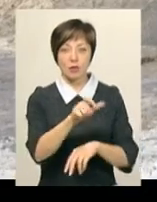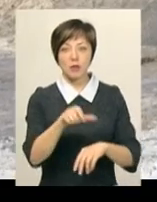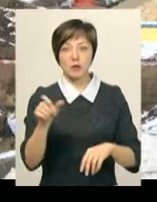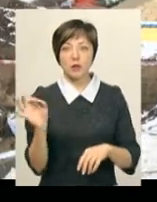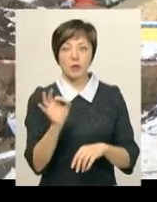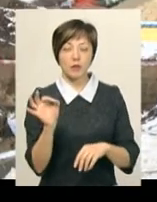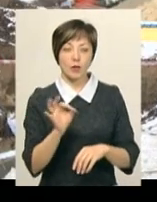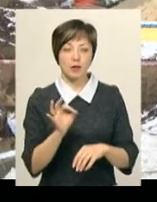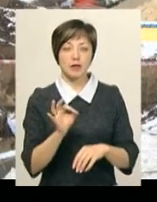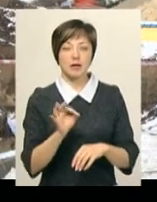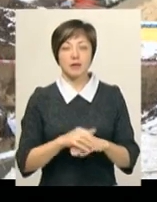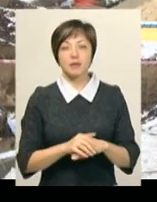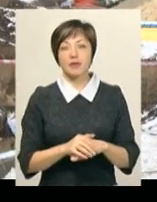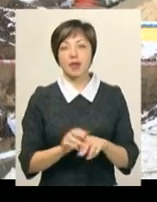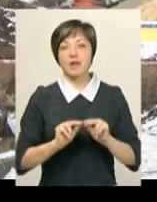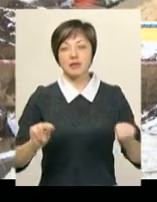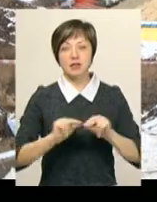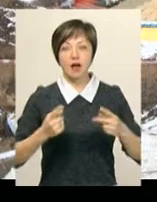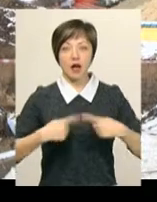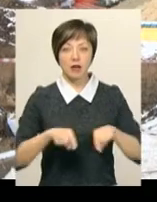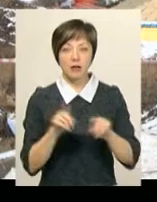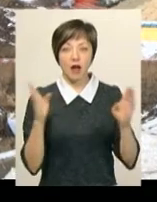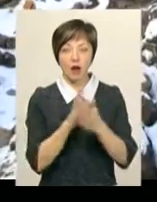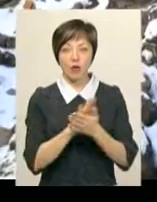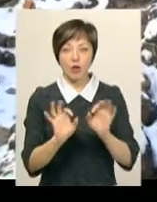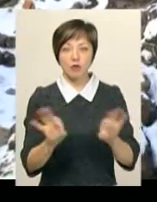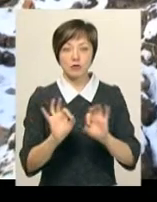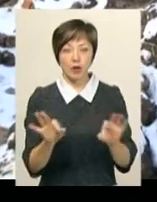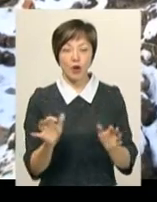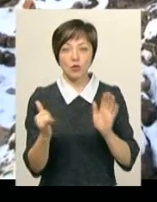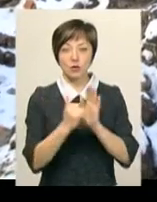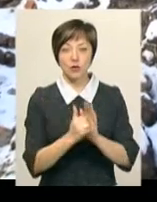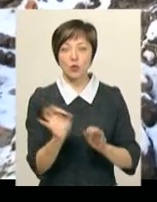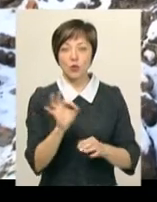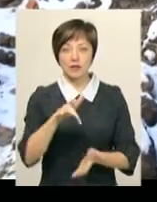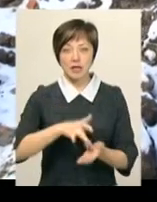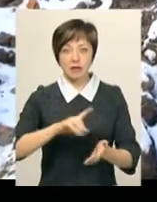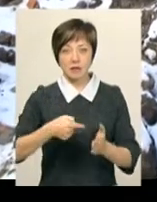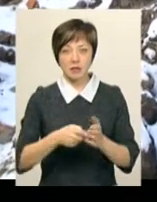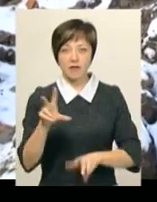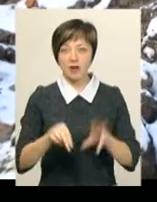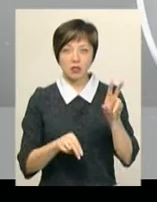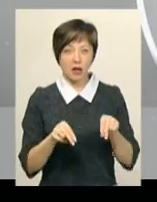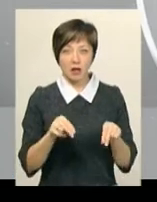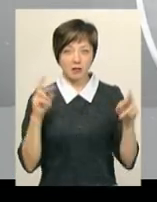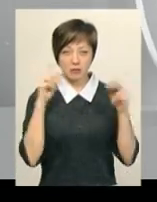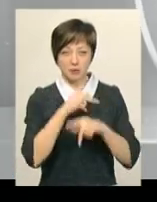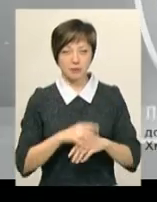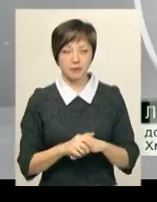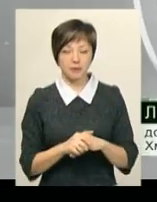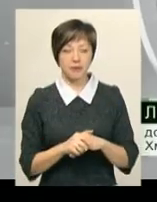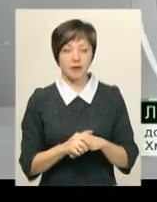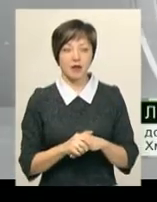вбиральні. Доцент кафедри екології Людмила Казимірова розповідає, розміщення вбиральні у середмісті вважає необдуманим. Вважаю